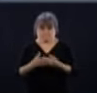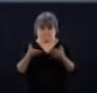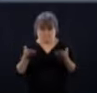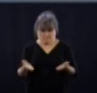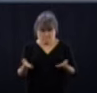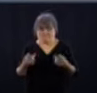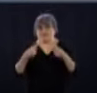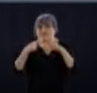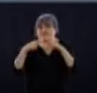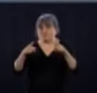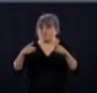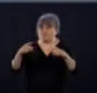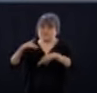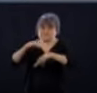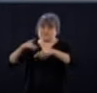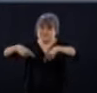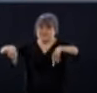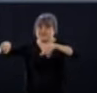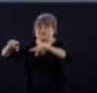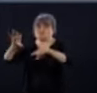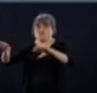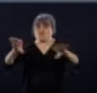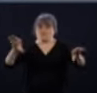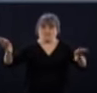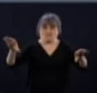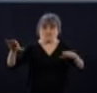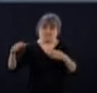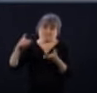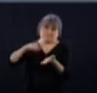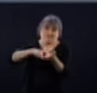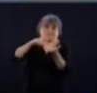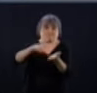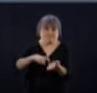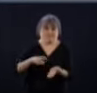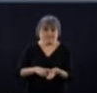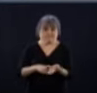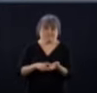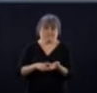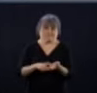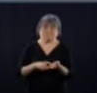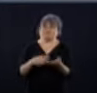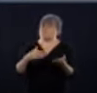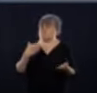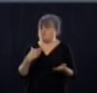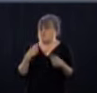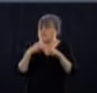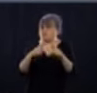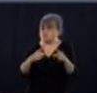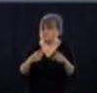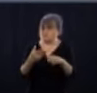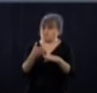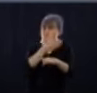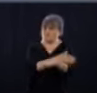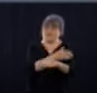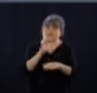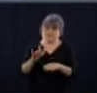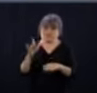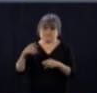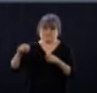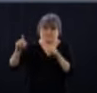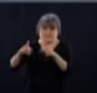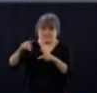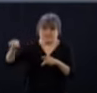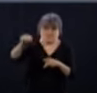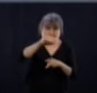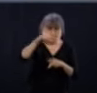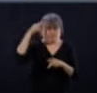'hui ce calendrier-là, qui pourrait toutefois changer sous réserve de l'évolution, mais c'est pour permettre aux gens de se préparer. Donc, de se préparer au fait que ces secteurs